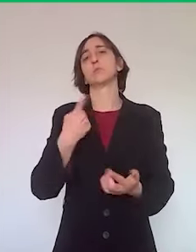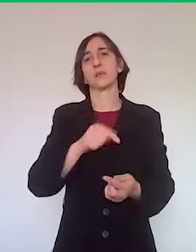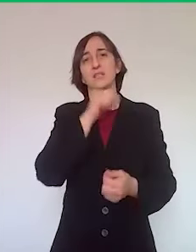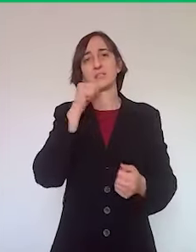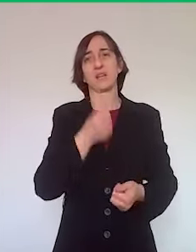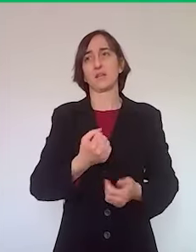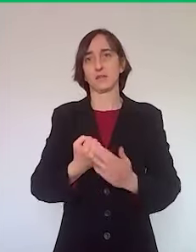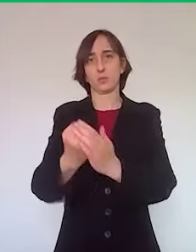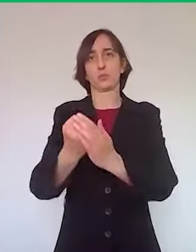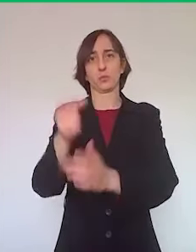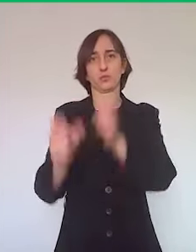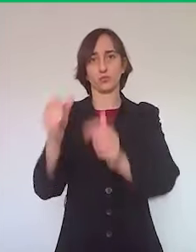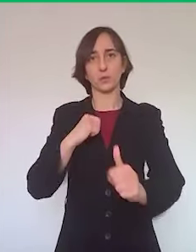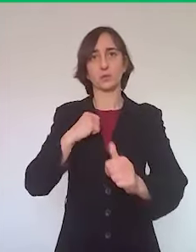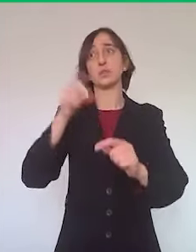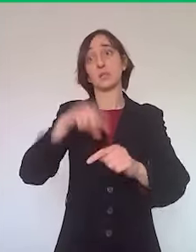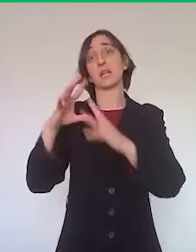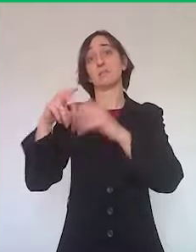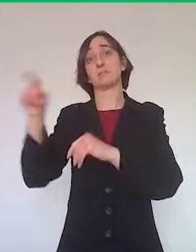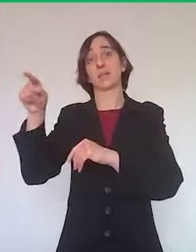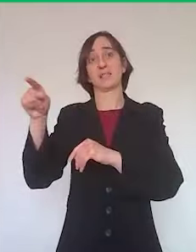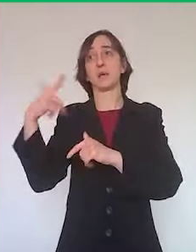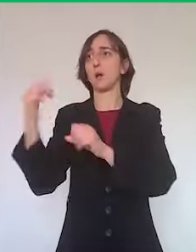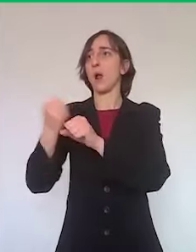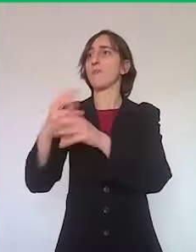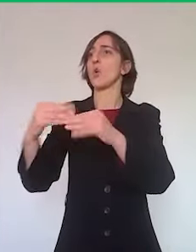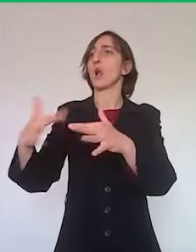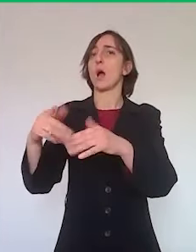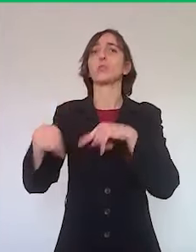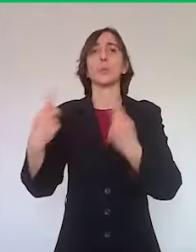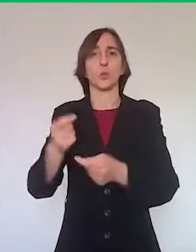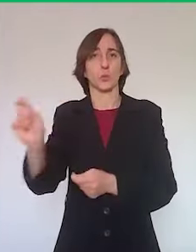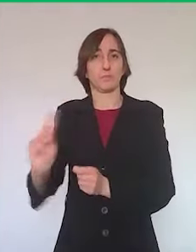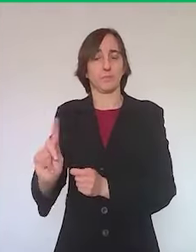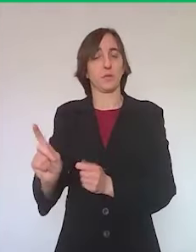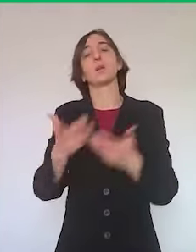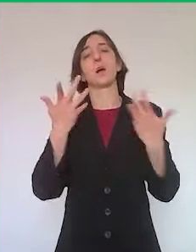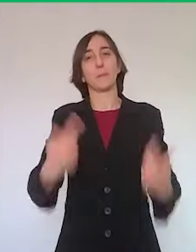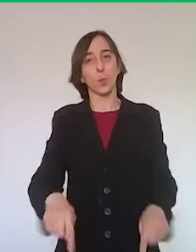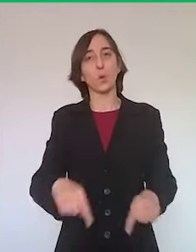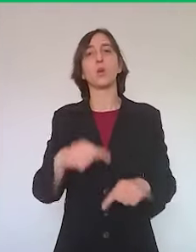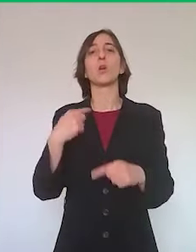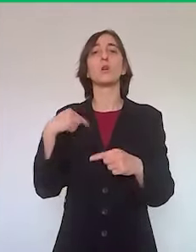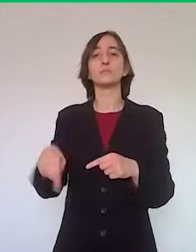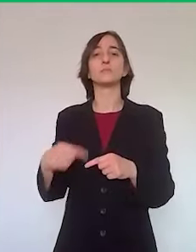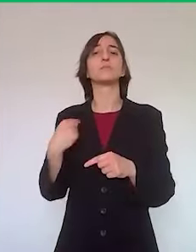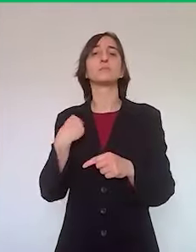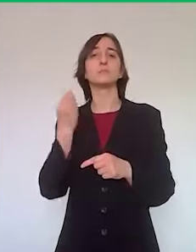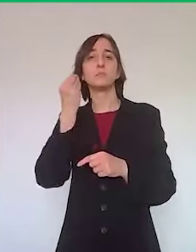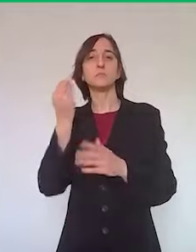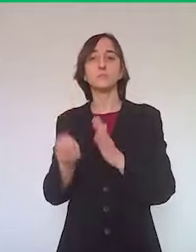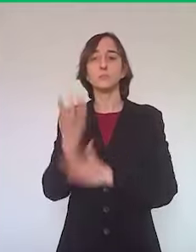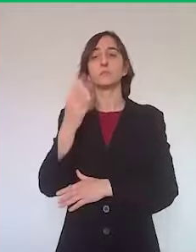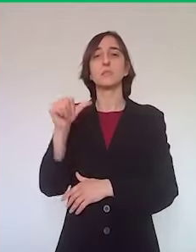altrimenti vanno in grande sofferenza di liquidità. Per questa ragione abbiamo immaginato uno strumento di una sorta di sal aggiuntivo